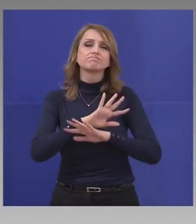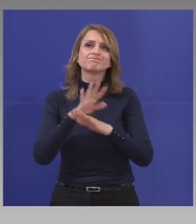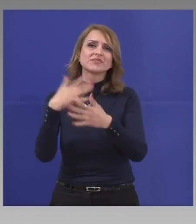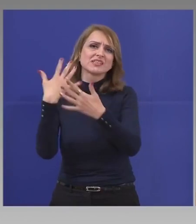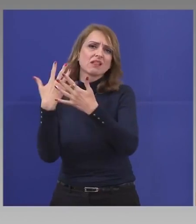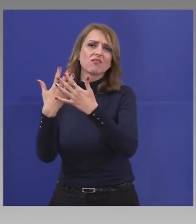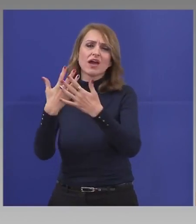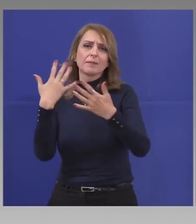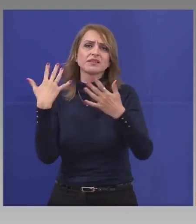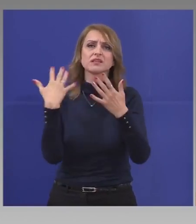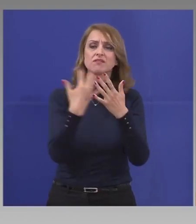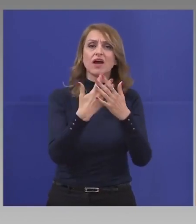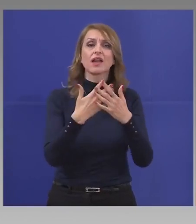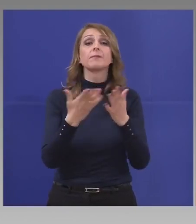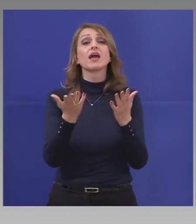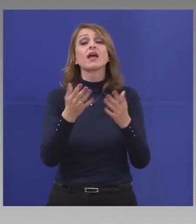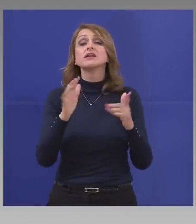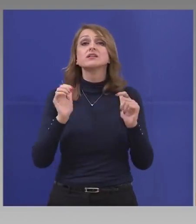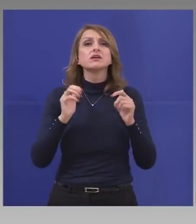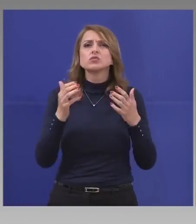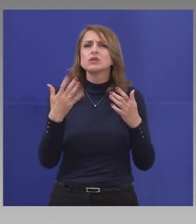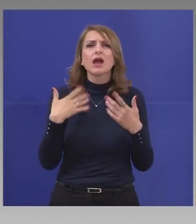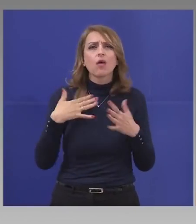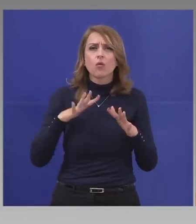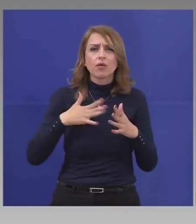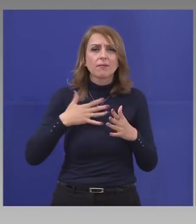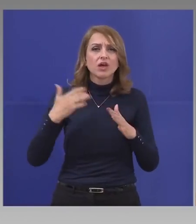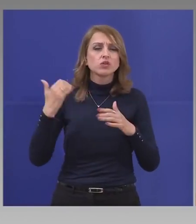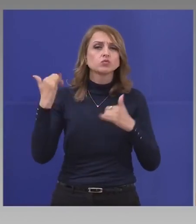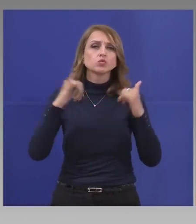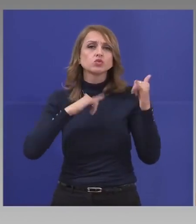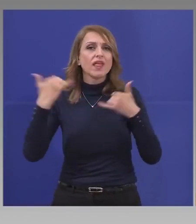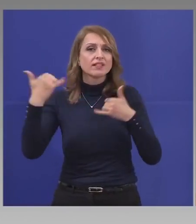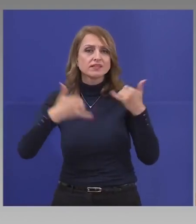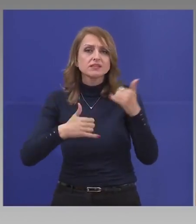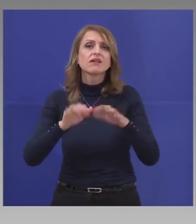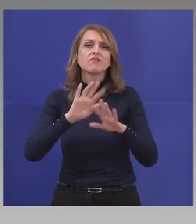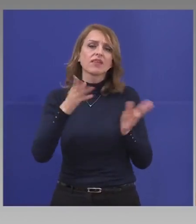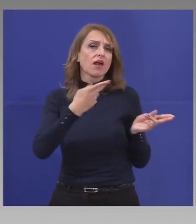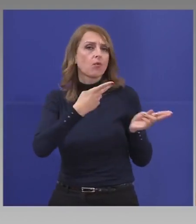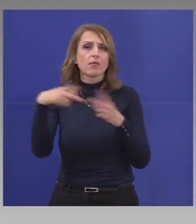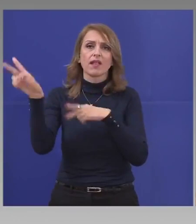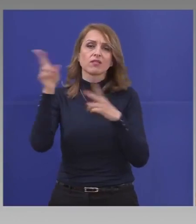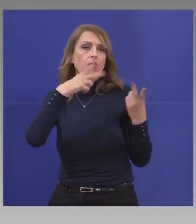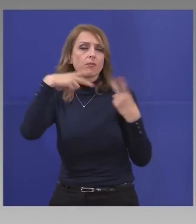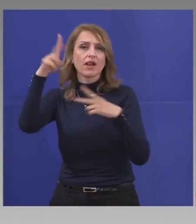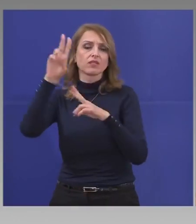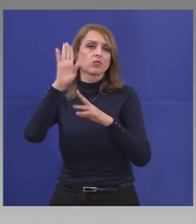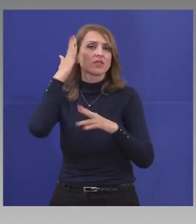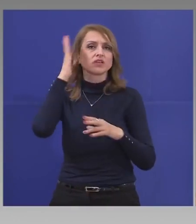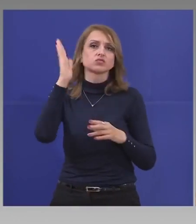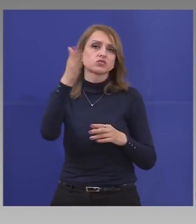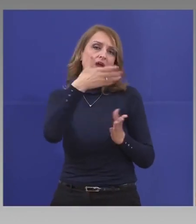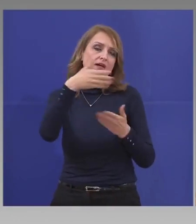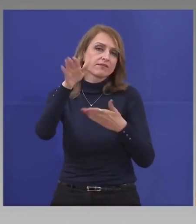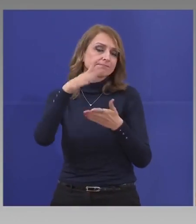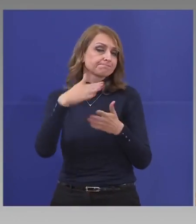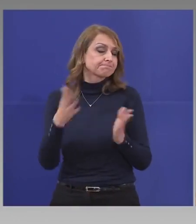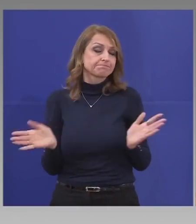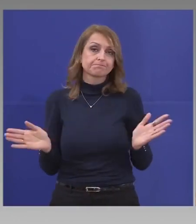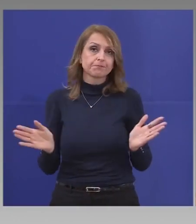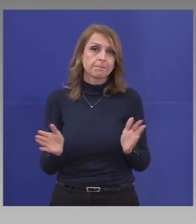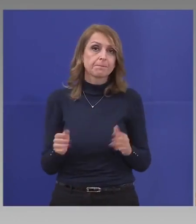на чартерите и с това да се приключва. Няма изключение, няма. И в това отношение... Обмисля